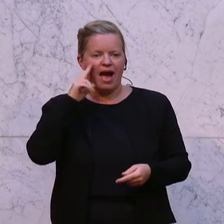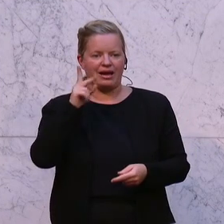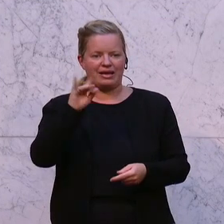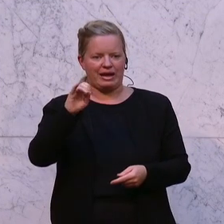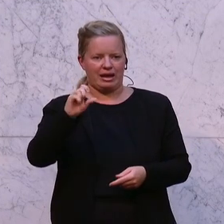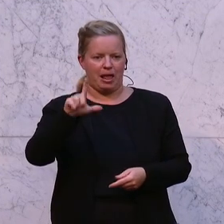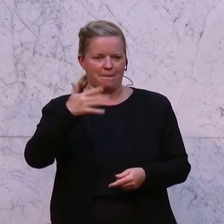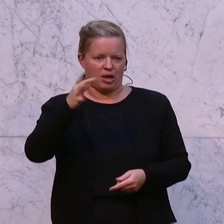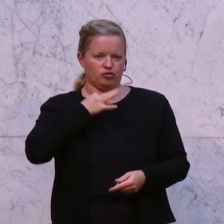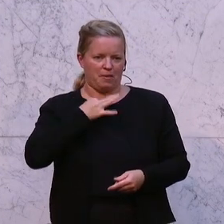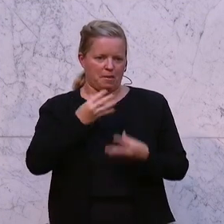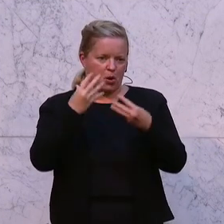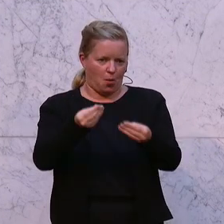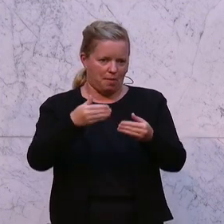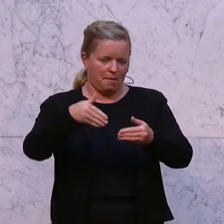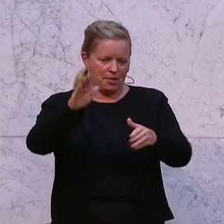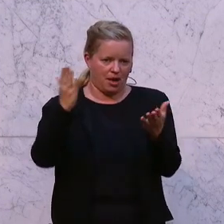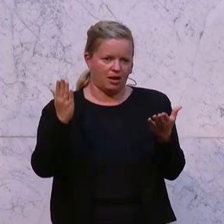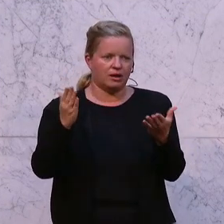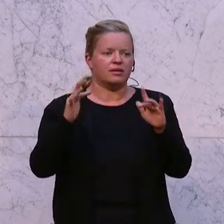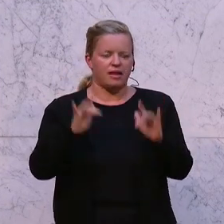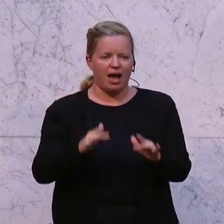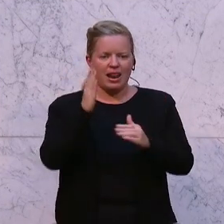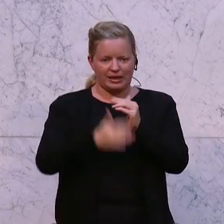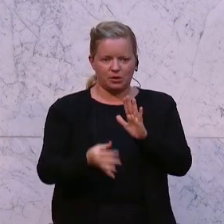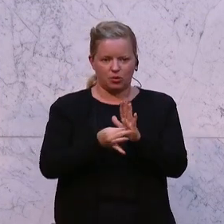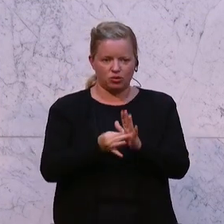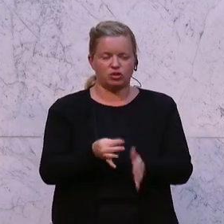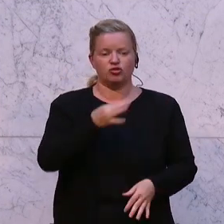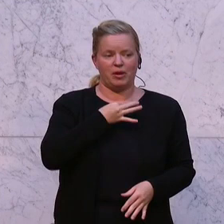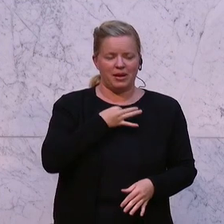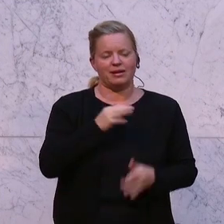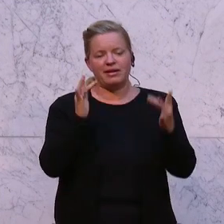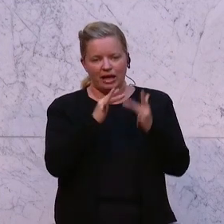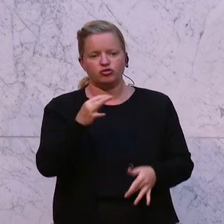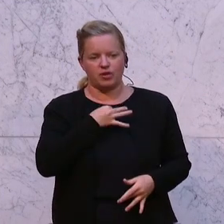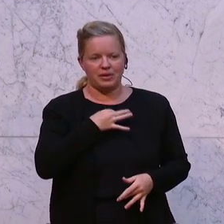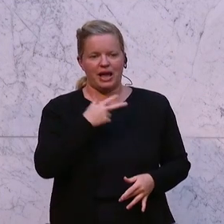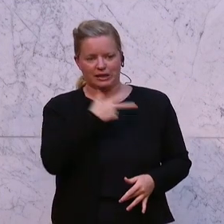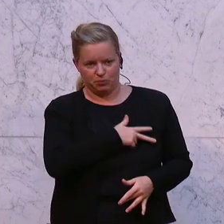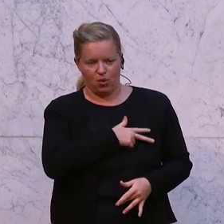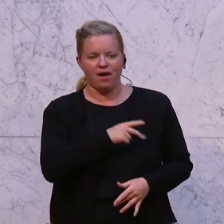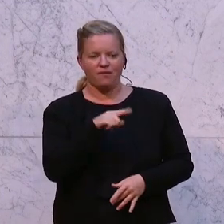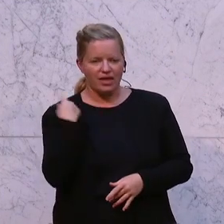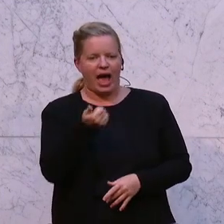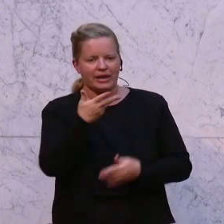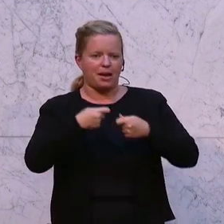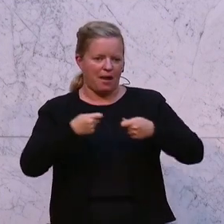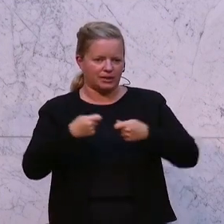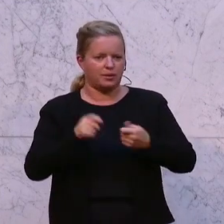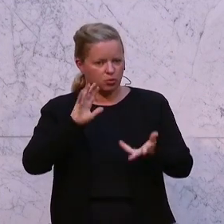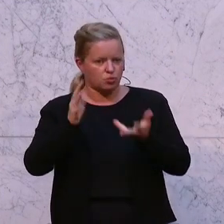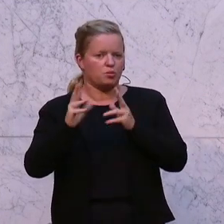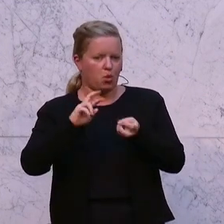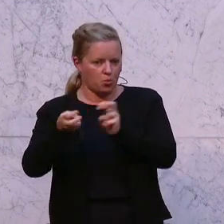Letzter Punkt. Ich glaube, es war sehr gut, dass wir trotz, der Stimmen und gegen die Stimmen der SPÖ einige Maßnahmen auf den Weg gebracht haben, auch Maßnahmen, die Sie eigentlich